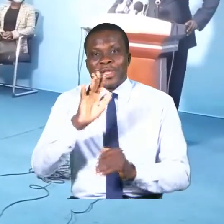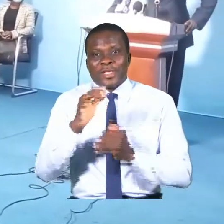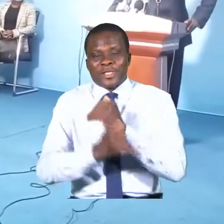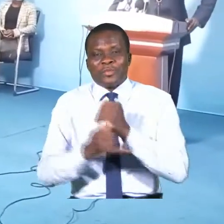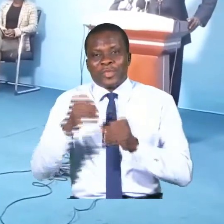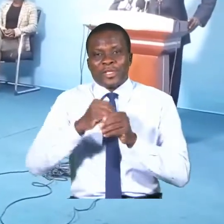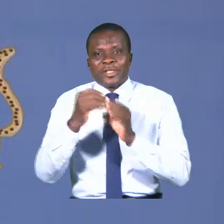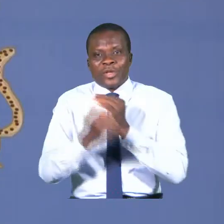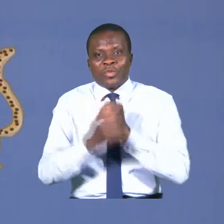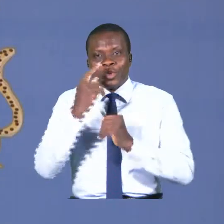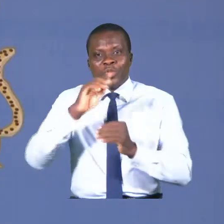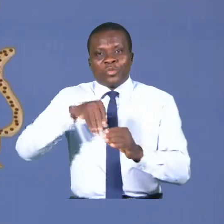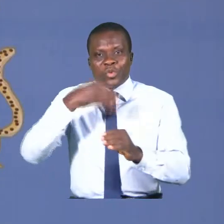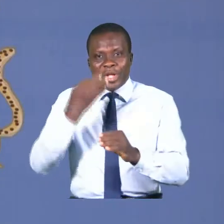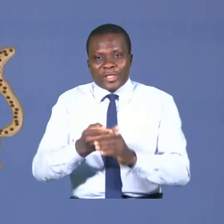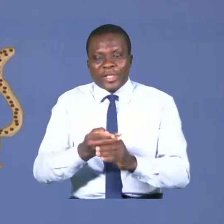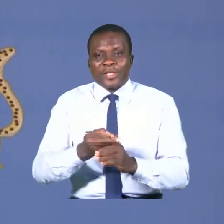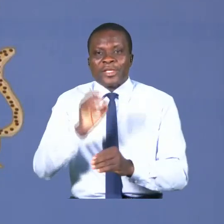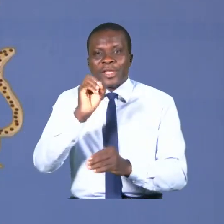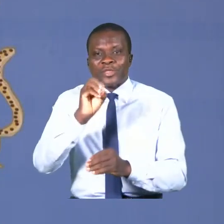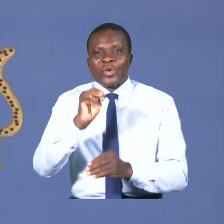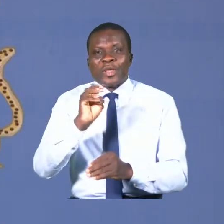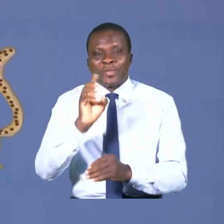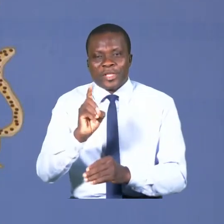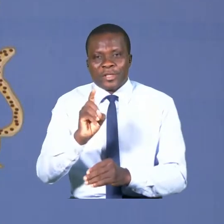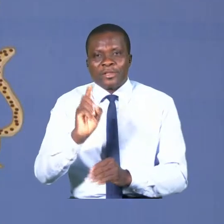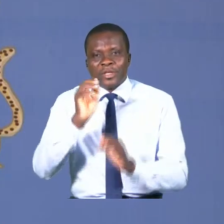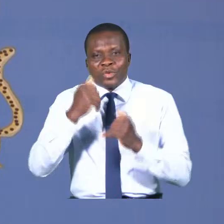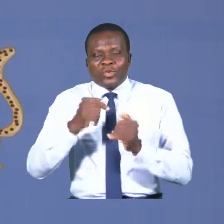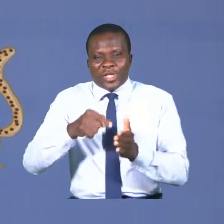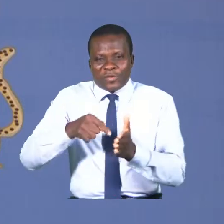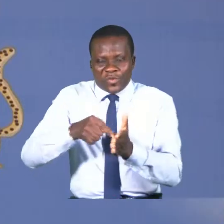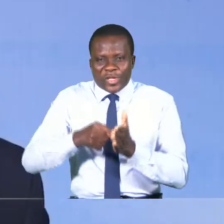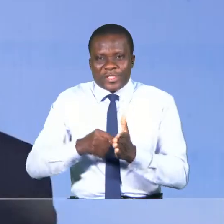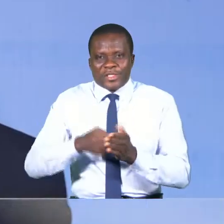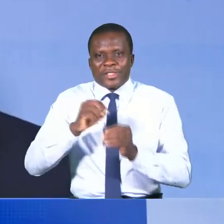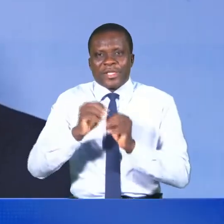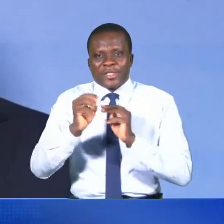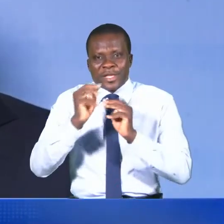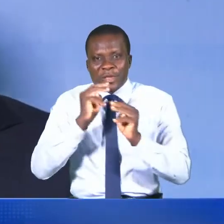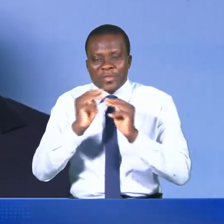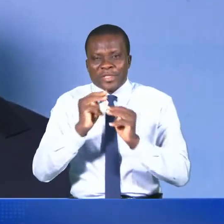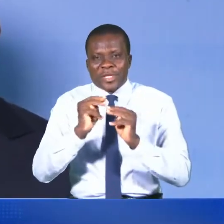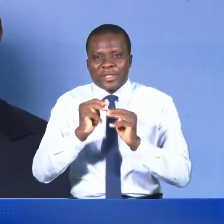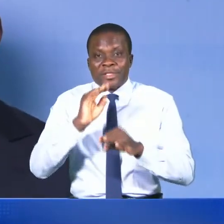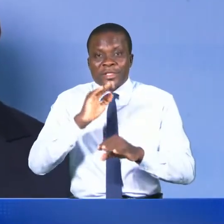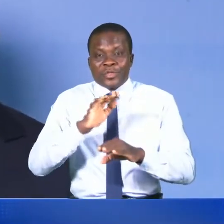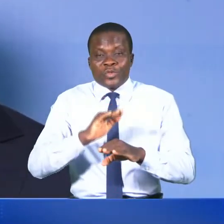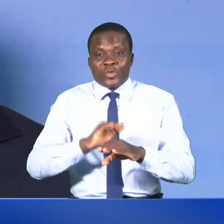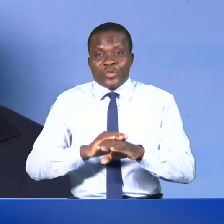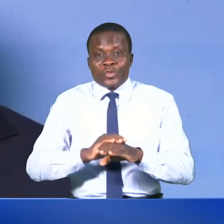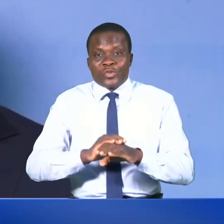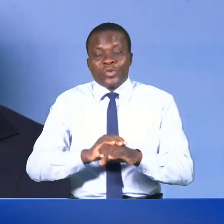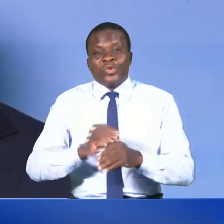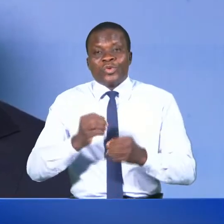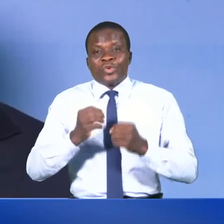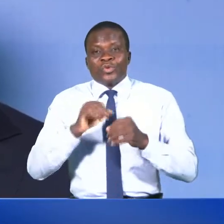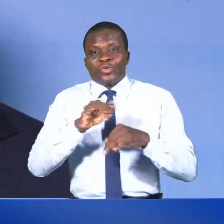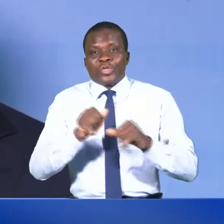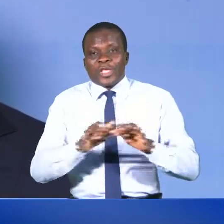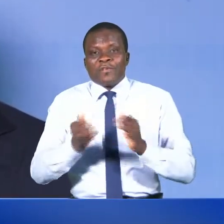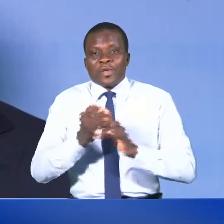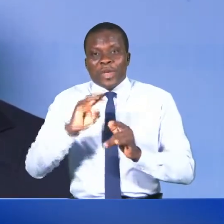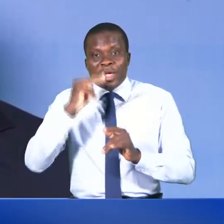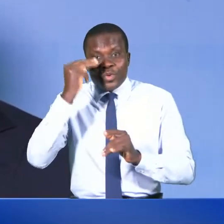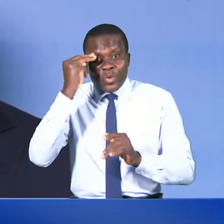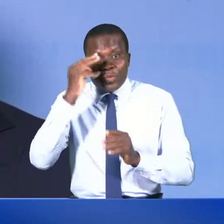en matière d'atteinte des OMD. Nous avons insisté dans les messages sur les efforts qui sont faits par le Bénin